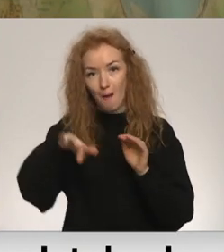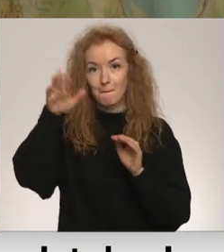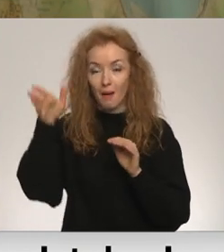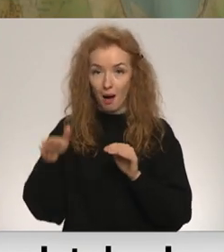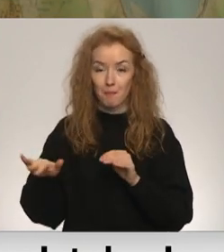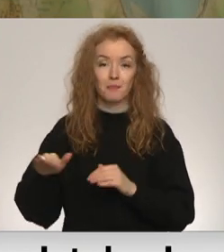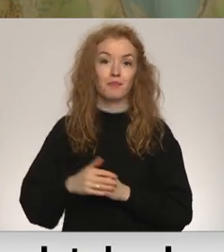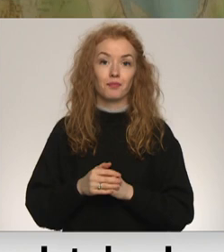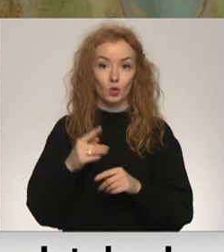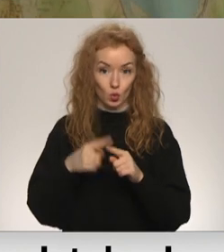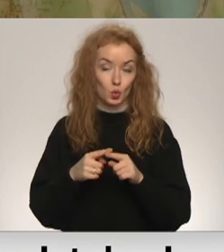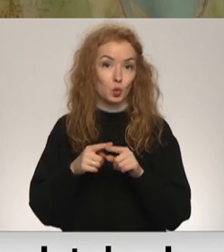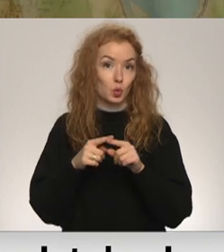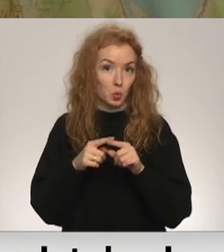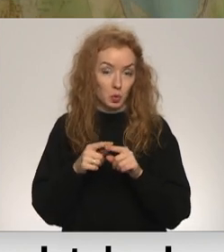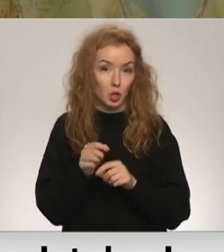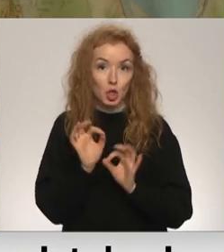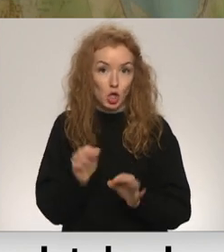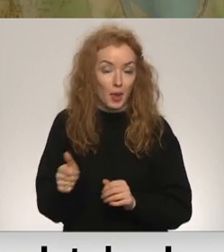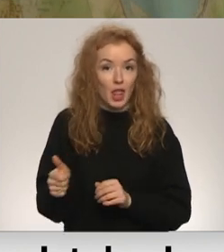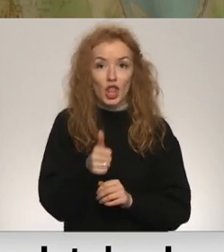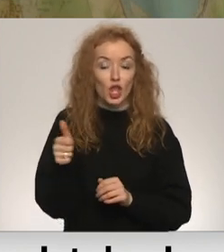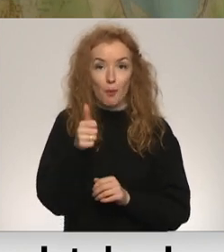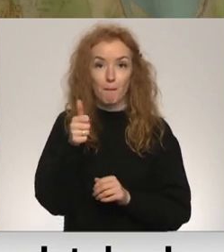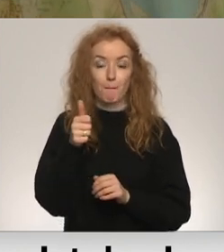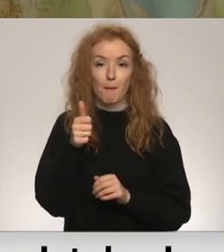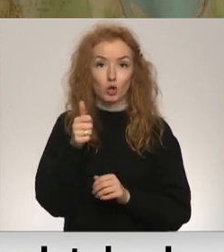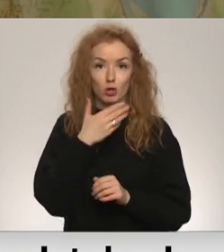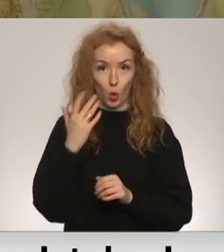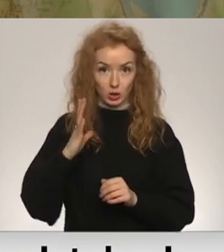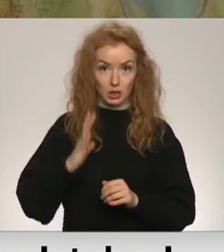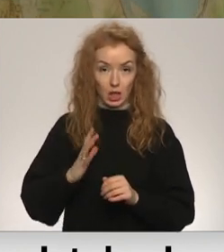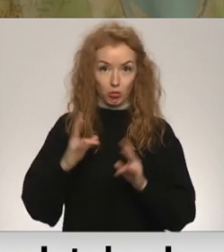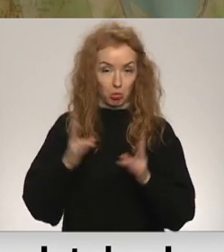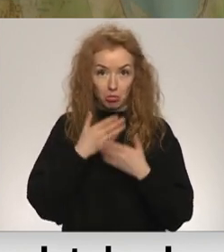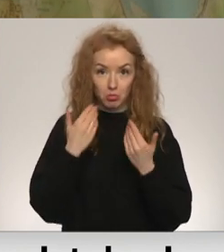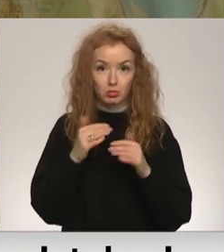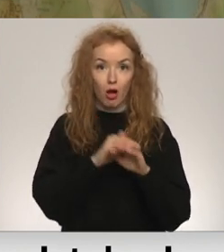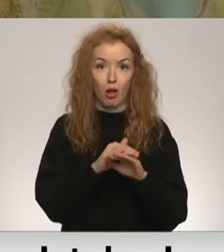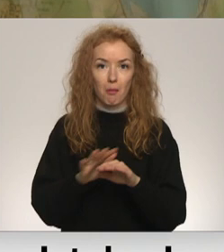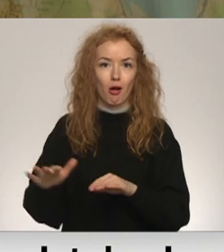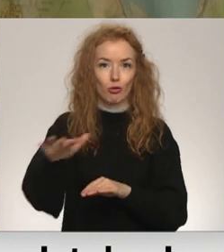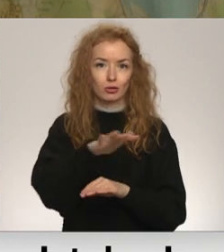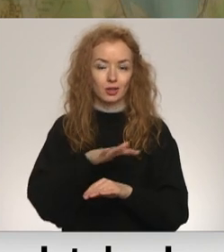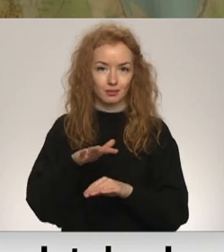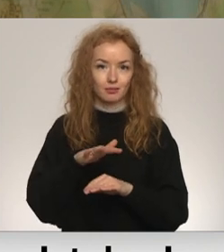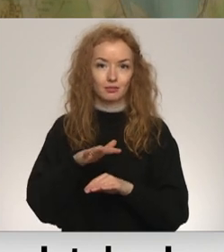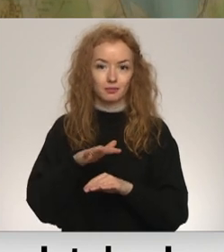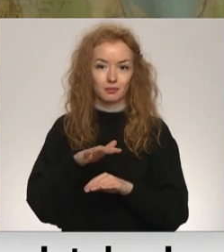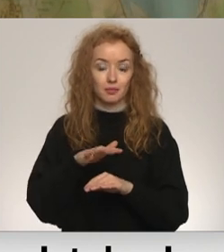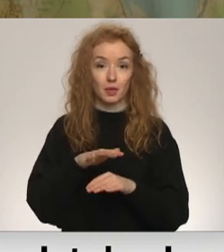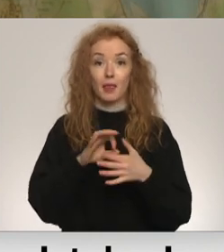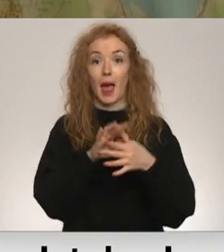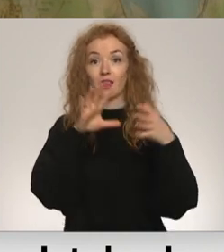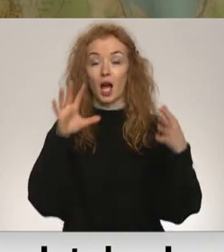un viņa tā īpaši nav no tās spridzināšanas cietusi. Un tāpēc pēc neatgrības